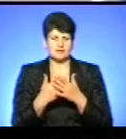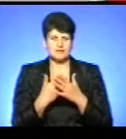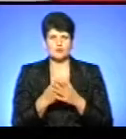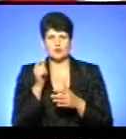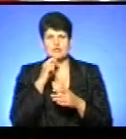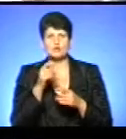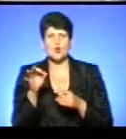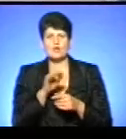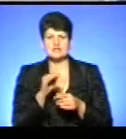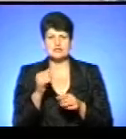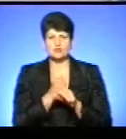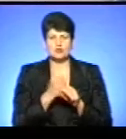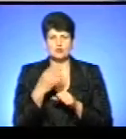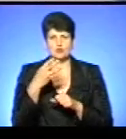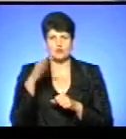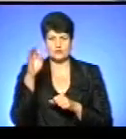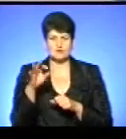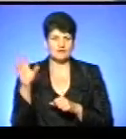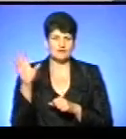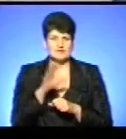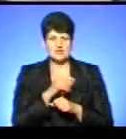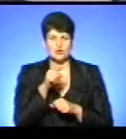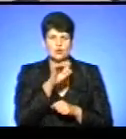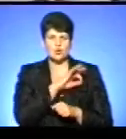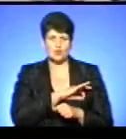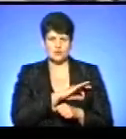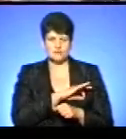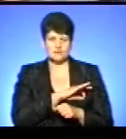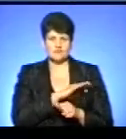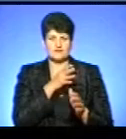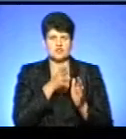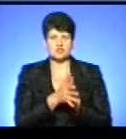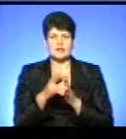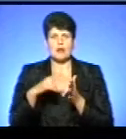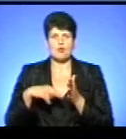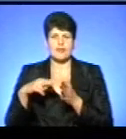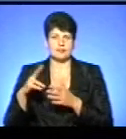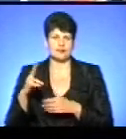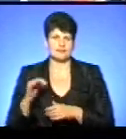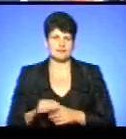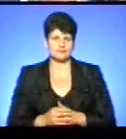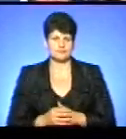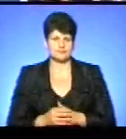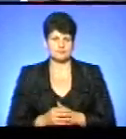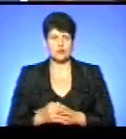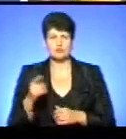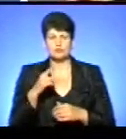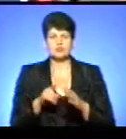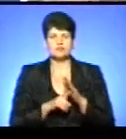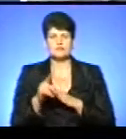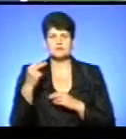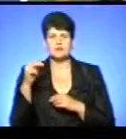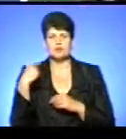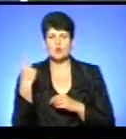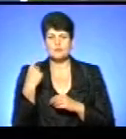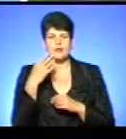працює, то майже 40% всіх його доходів йдуть на податки. У Тернополі стартував чемпіонат